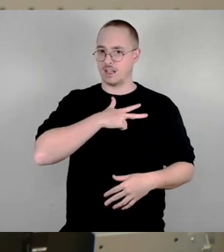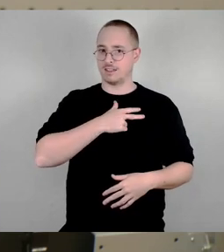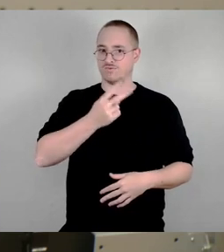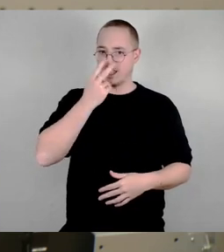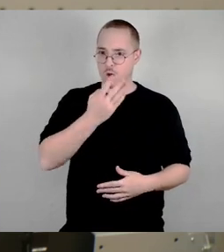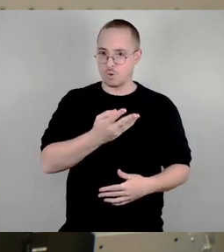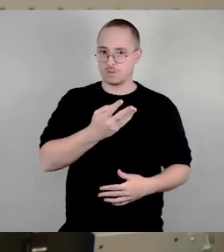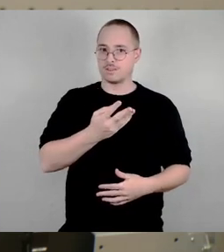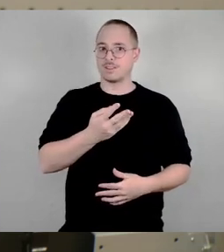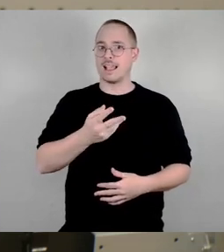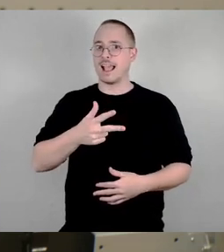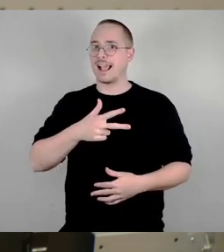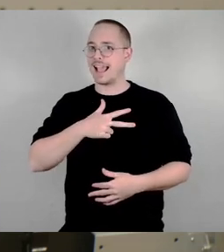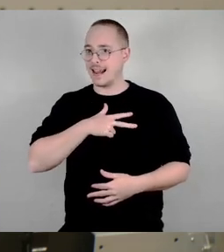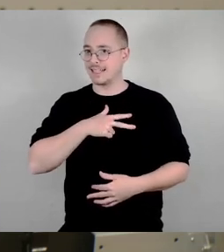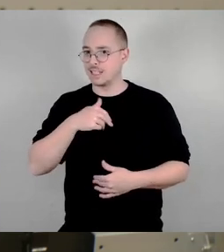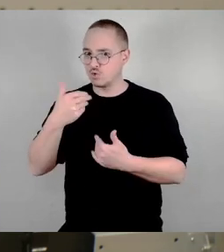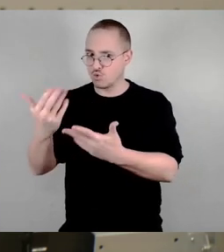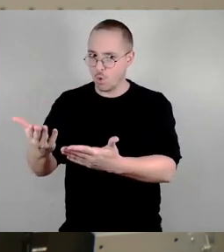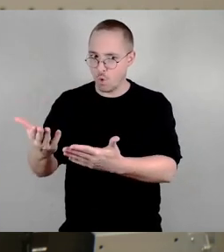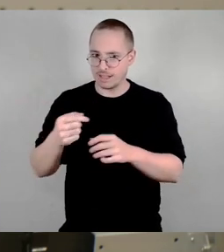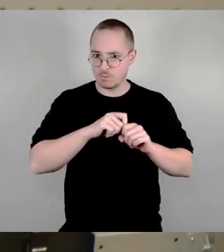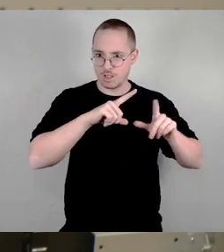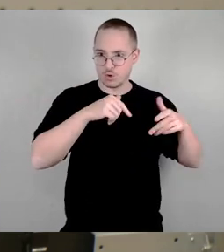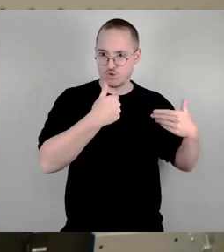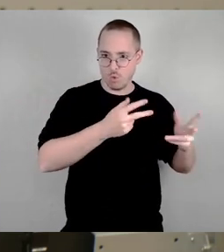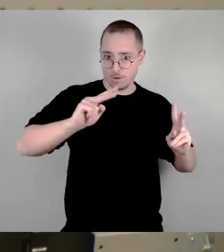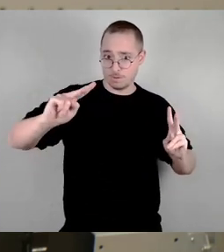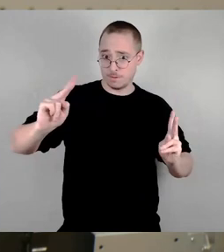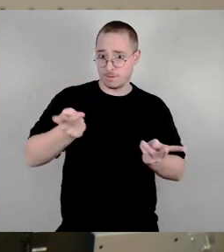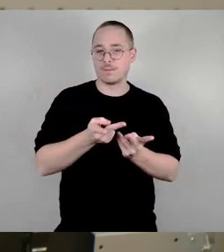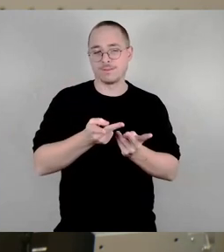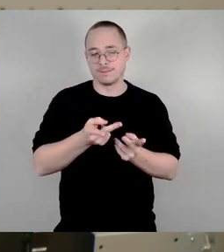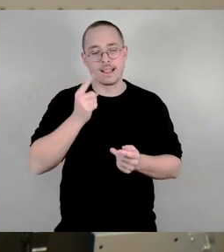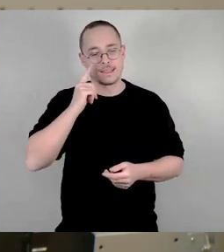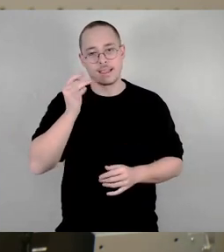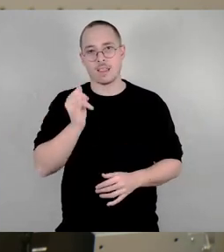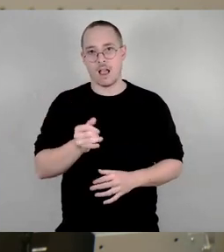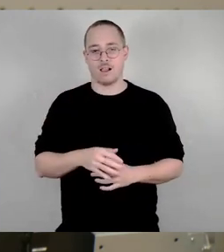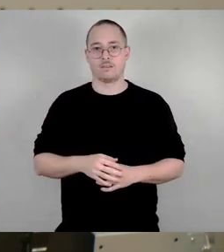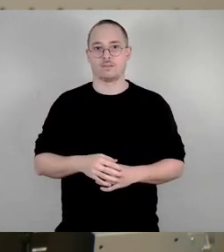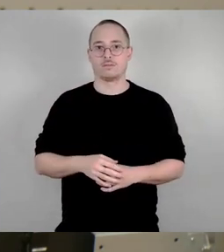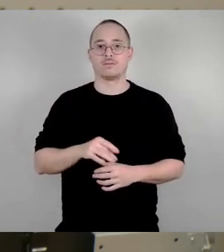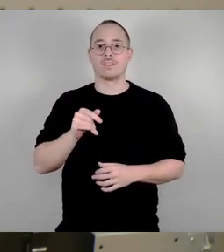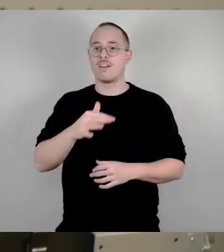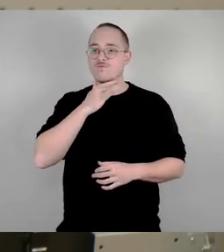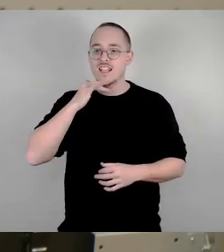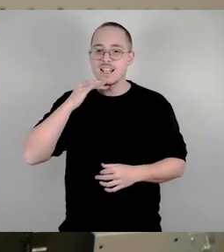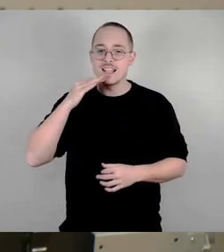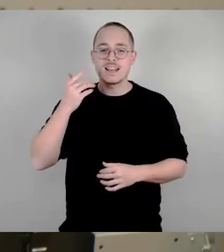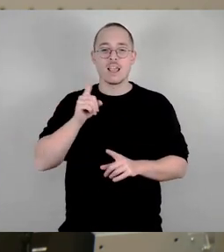erhebliches Verkehrschaos. Wir haben einen Unsicherheitsfaktor im Bereich des Schillerplatzes. Wir haben einen Unsicherheitsfaktor im Bereich des Körnerplatzes.